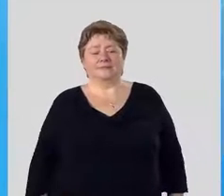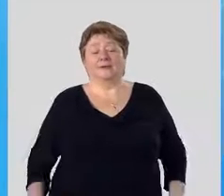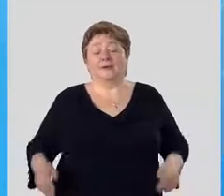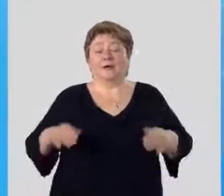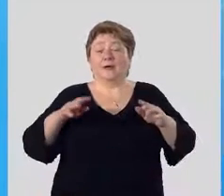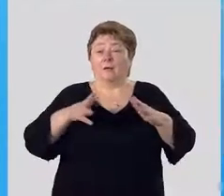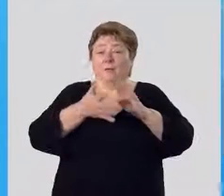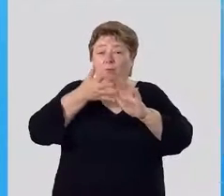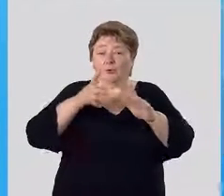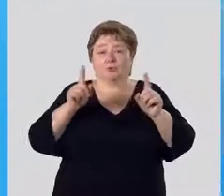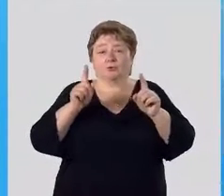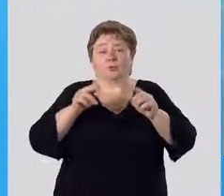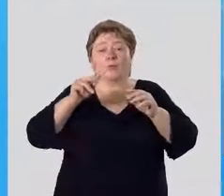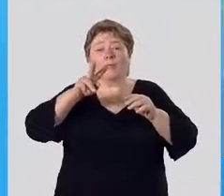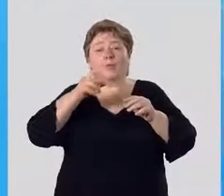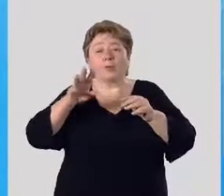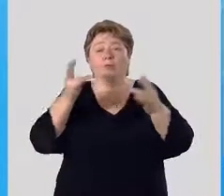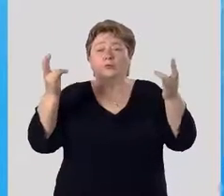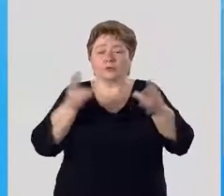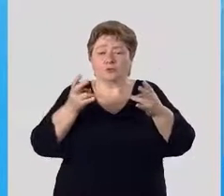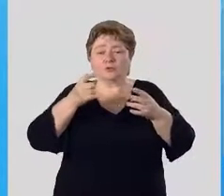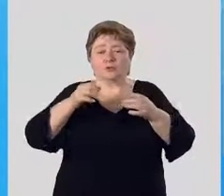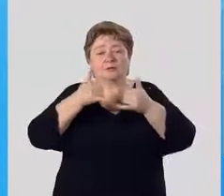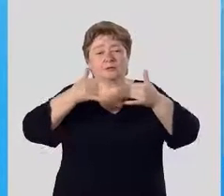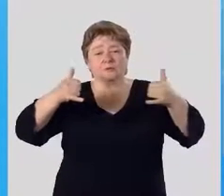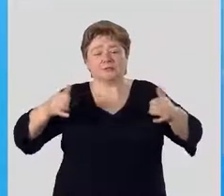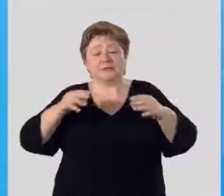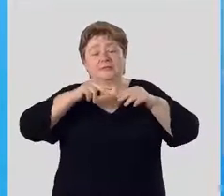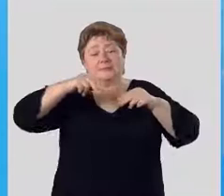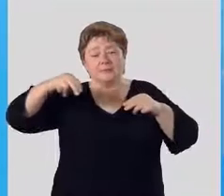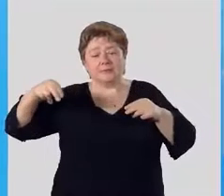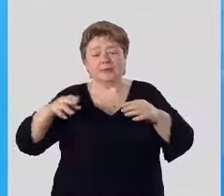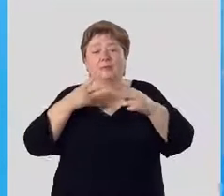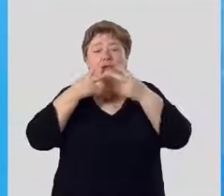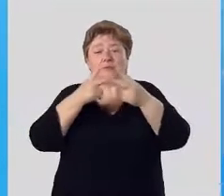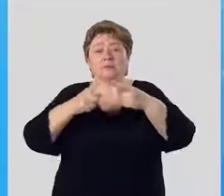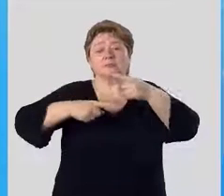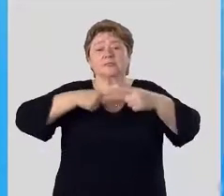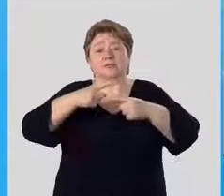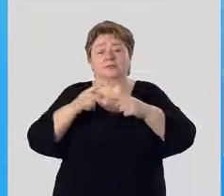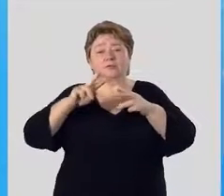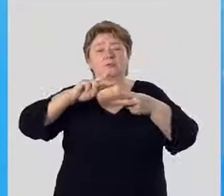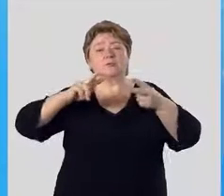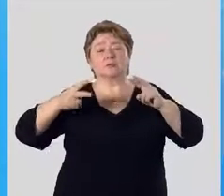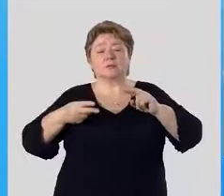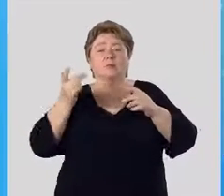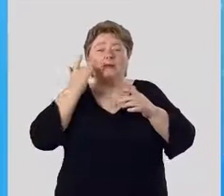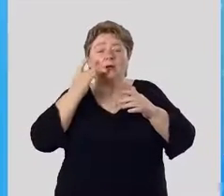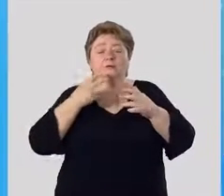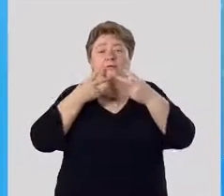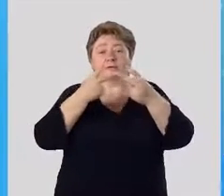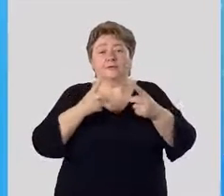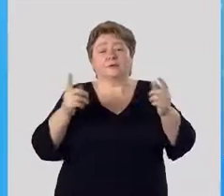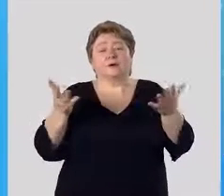Итак, мы выяснили, что плоды нужны для распространения семян. Посмотрим следующую схему, на которой